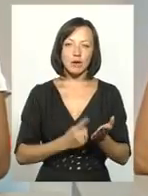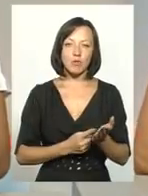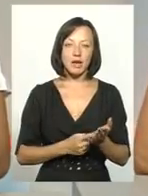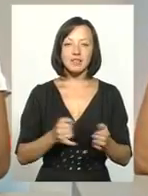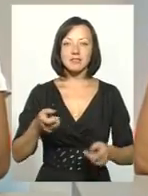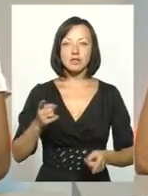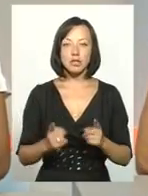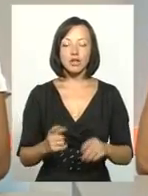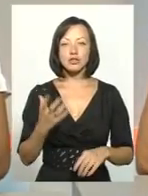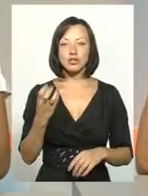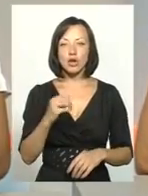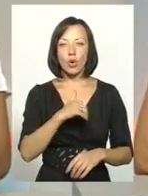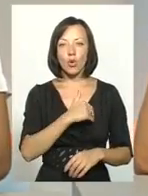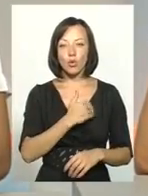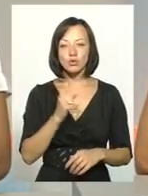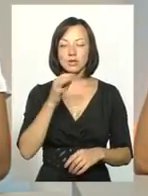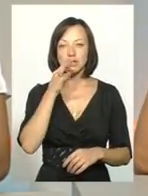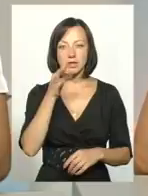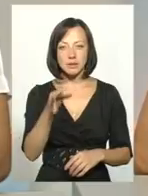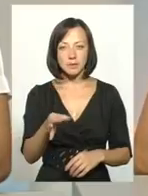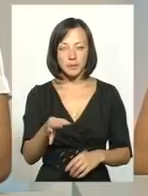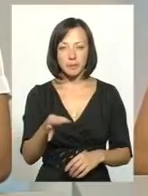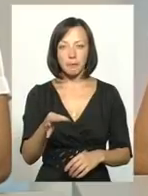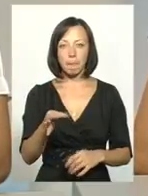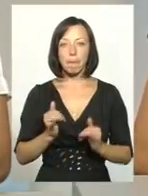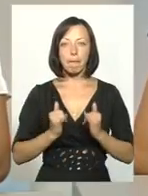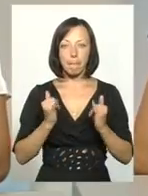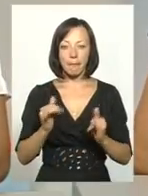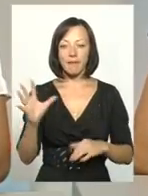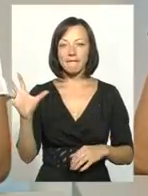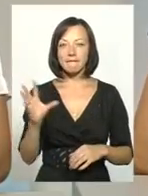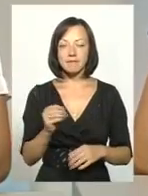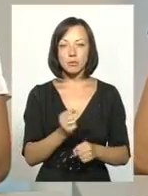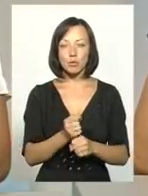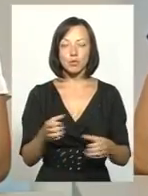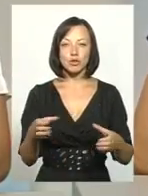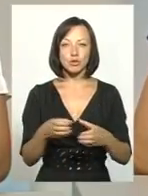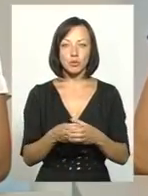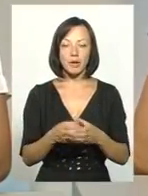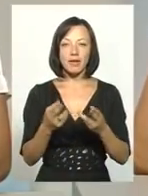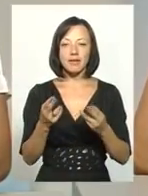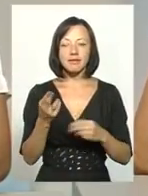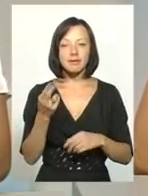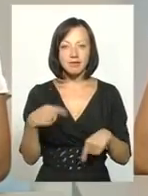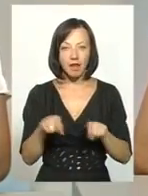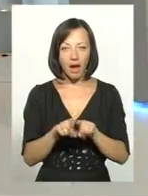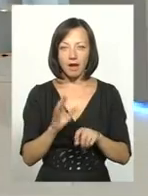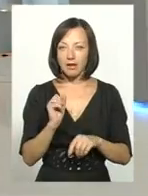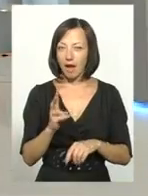звичайно, що хочу віддати належне, всім робочій групі, так як вони працювали,